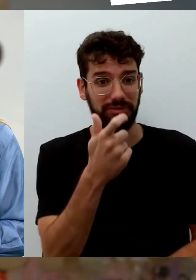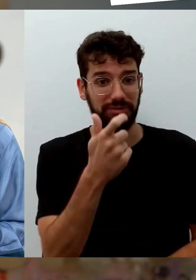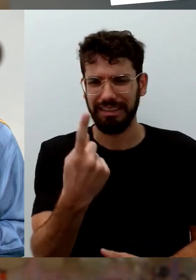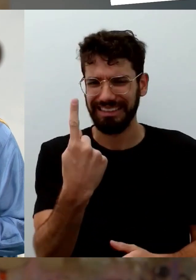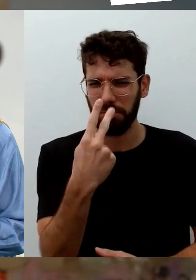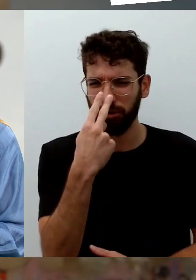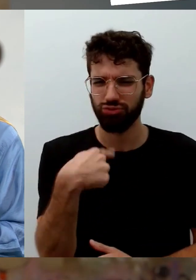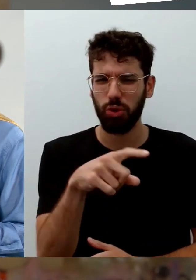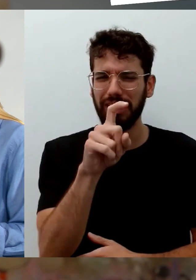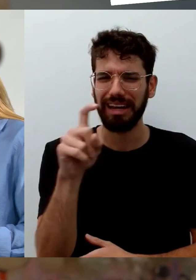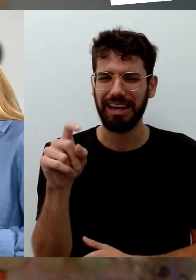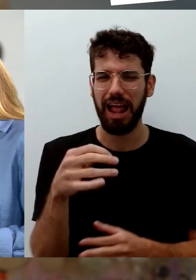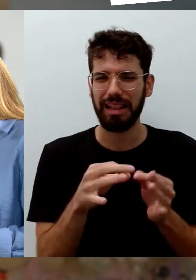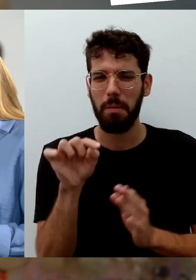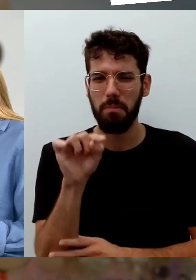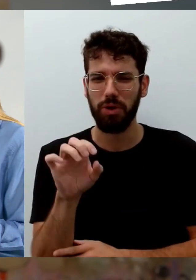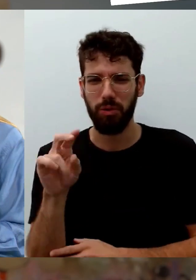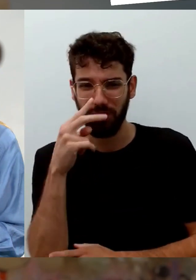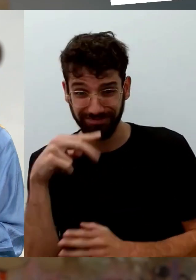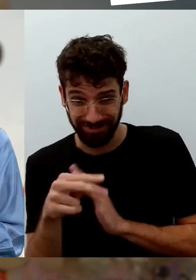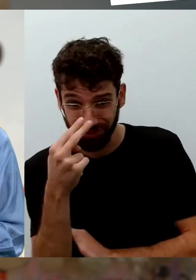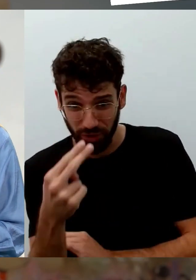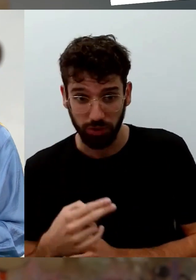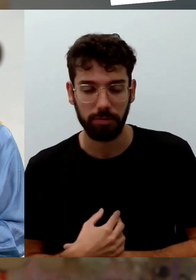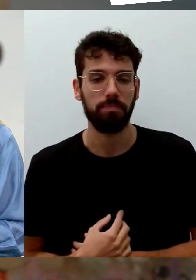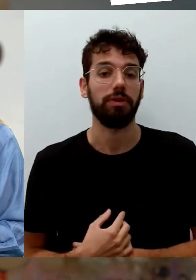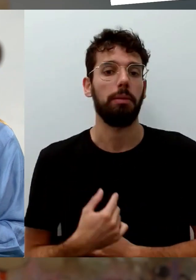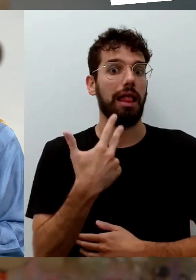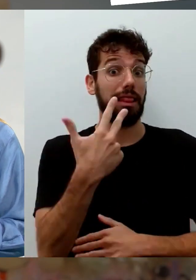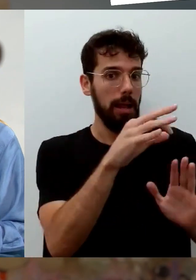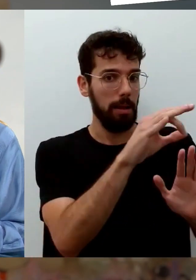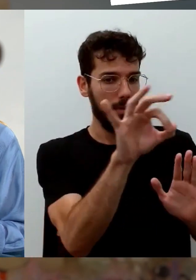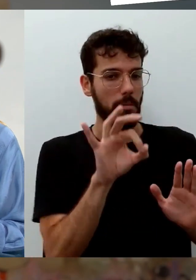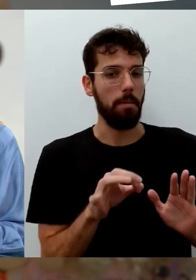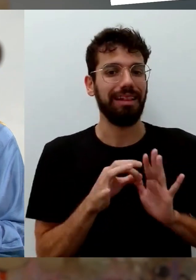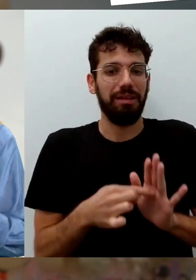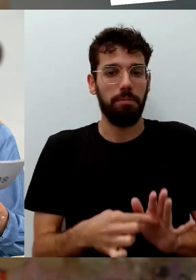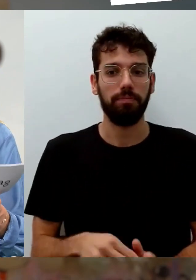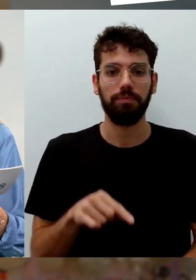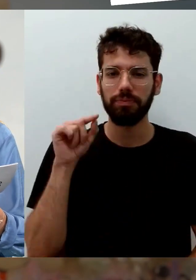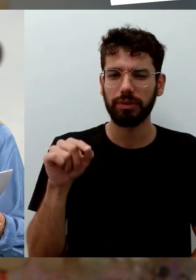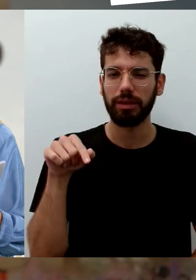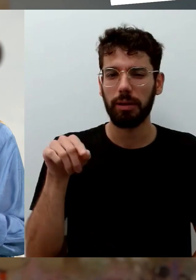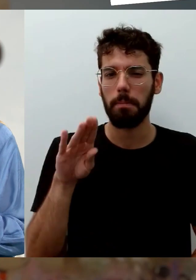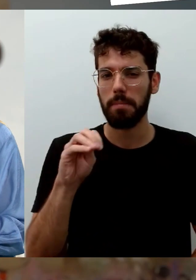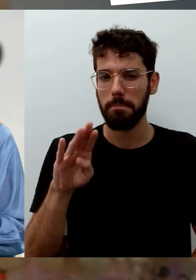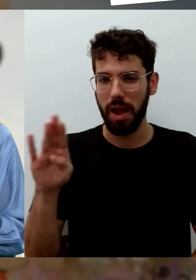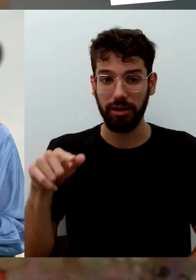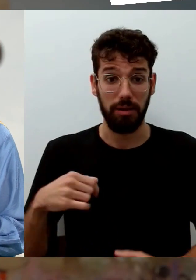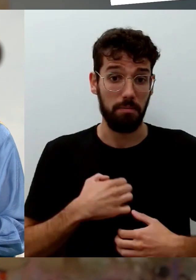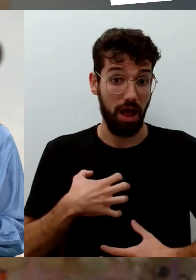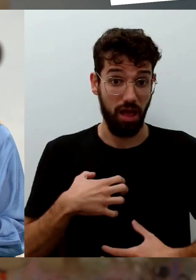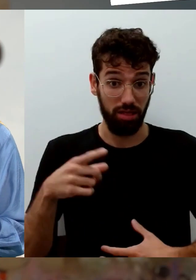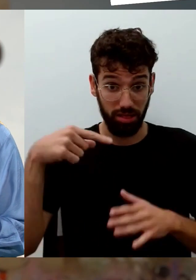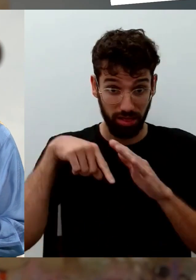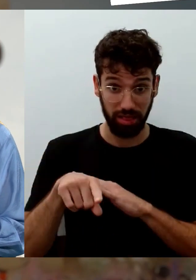unserer Aktionslandkarte vorbei. Wir haben aber drei Tipps mitgebracht. Und zwar die Stadt Amberg in Bayern. Wenn ihr dort also seid, schaut gerne mal